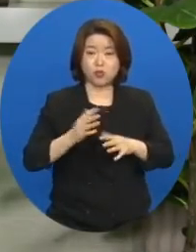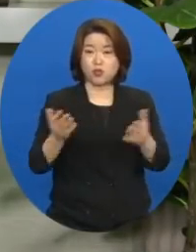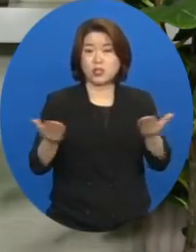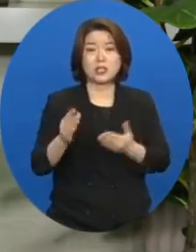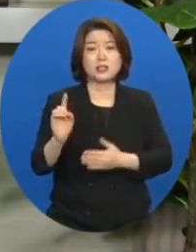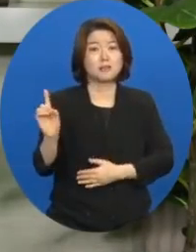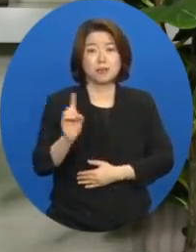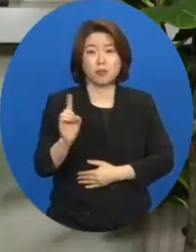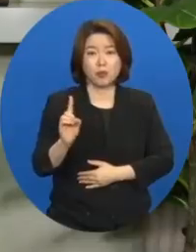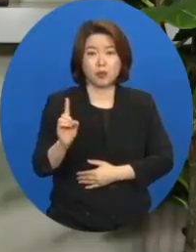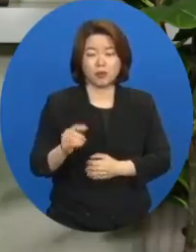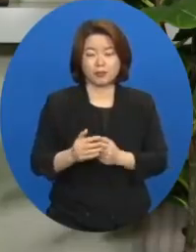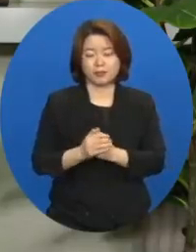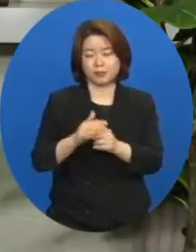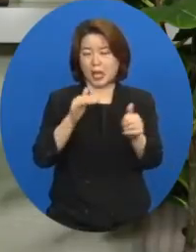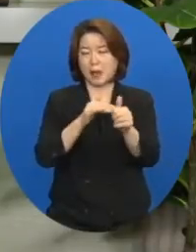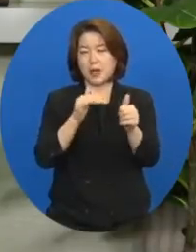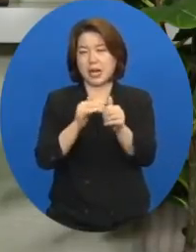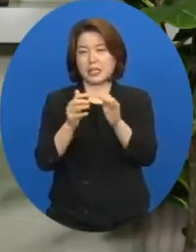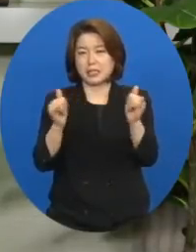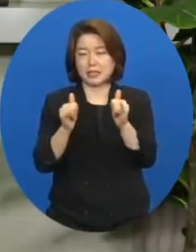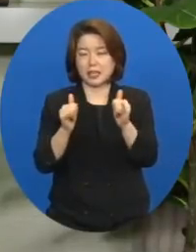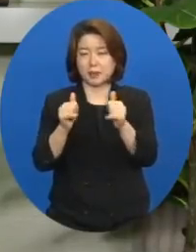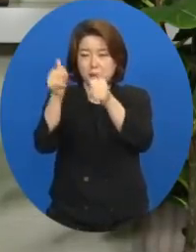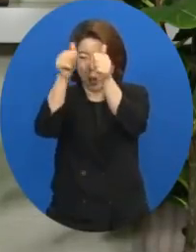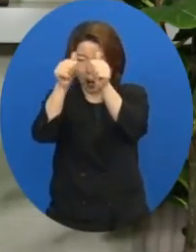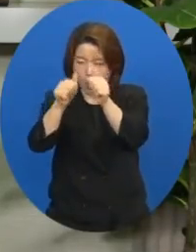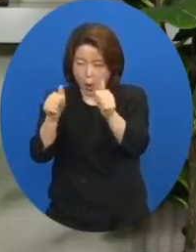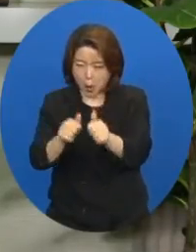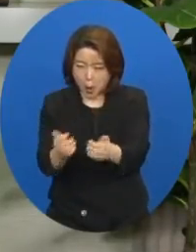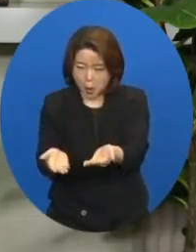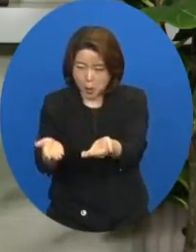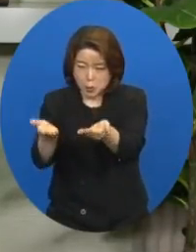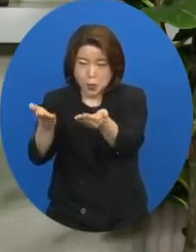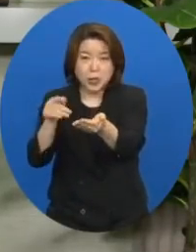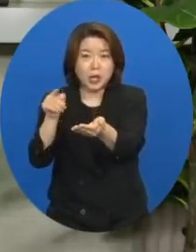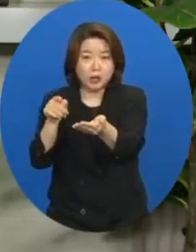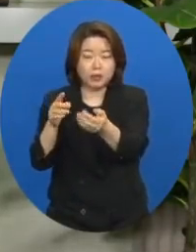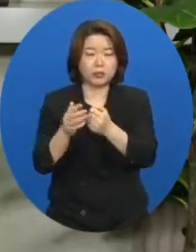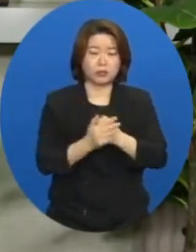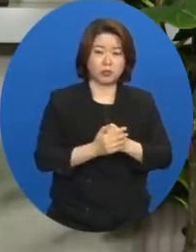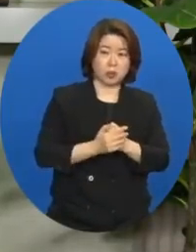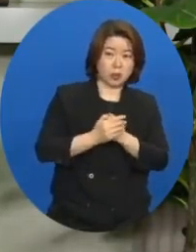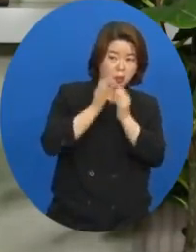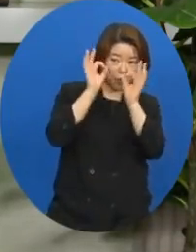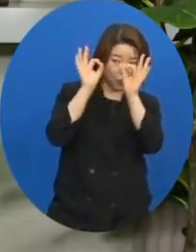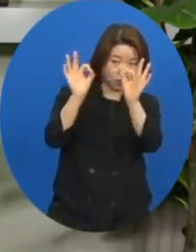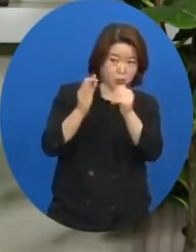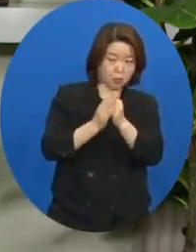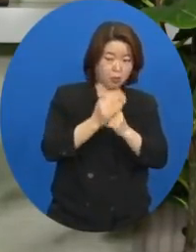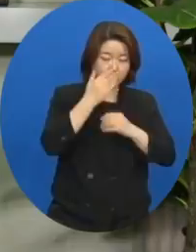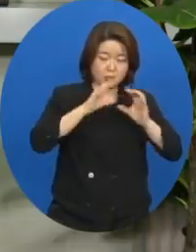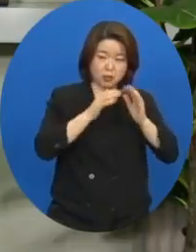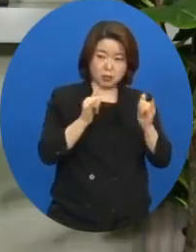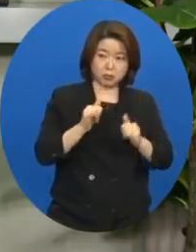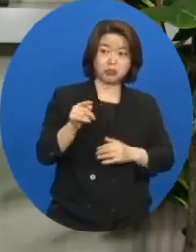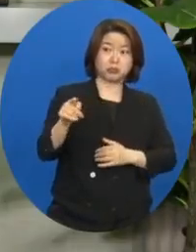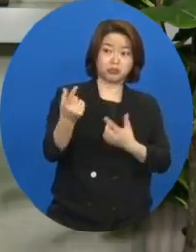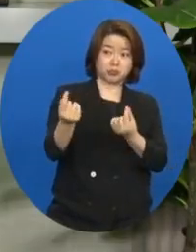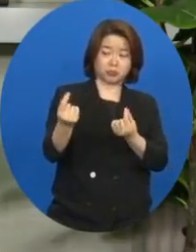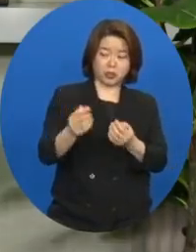그 블레셋 사람들이 섬기던 우상을 이스라엘 백성들이 조금씩 섬기게 되면서